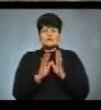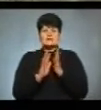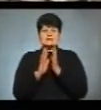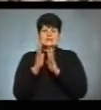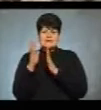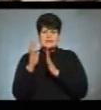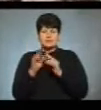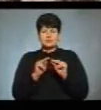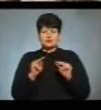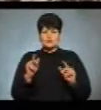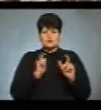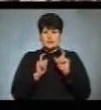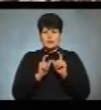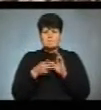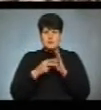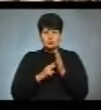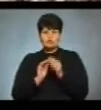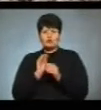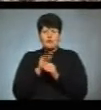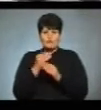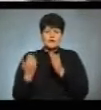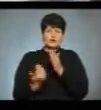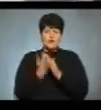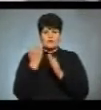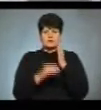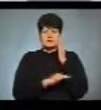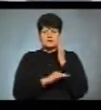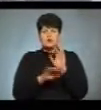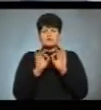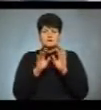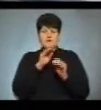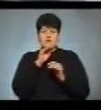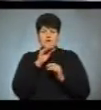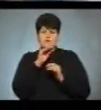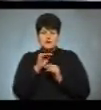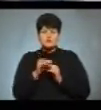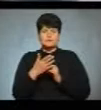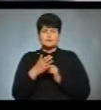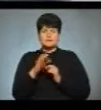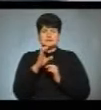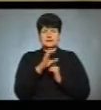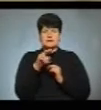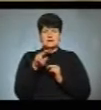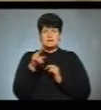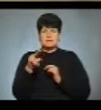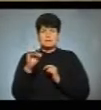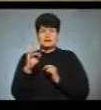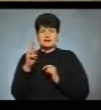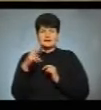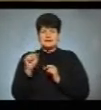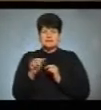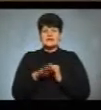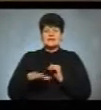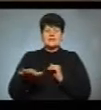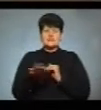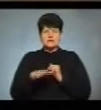педуніверситету планують доповнити новими деревами, розповіла професор кафедри ботаніки та зоології Світлана Пида. На території